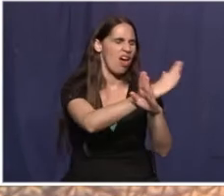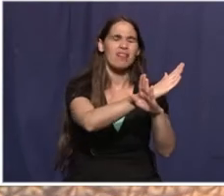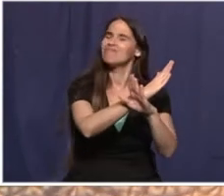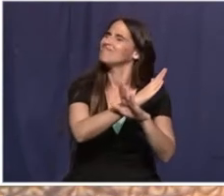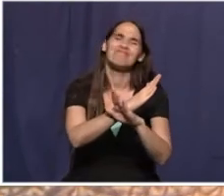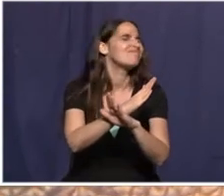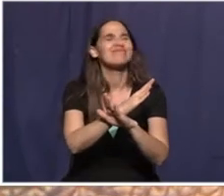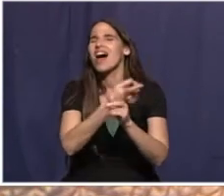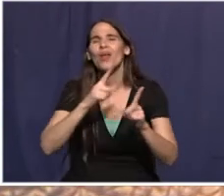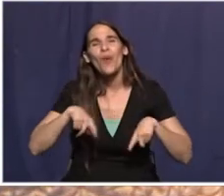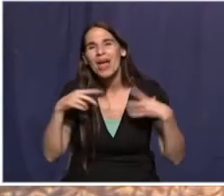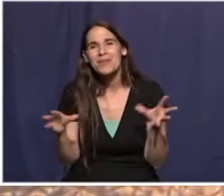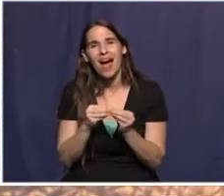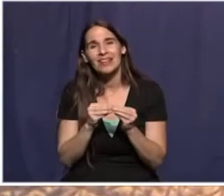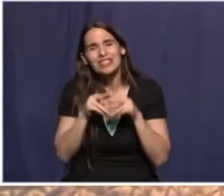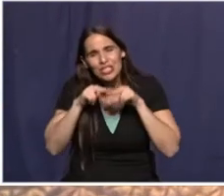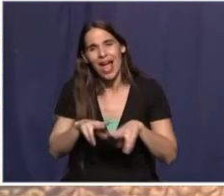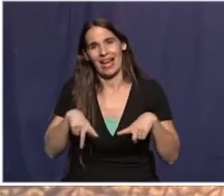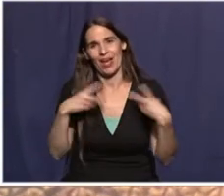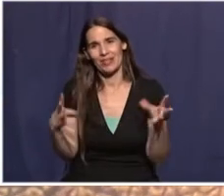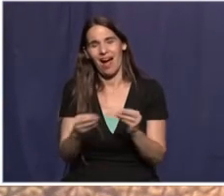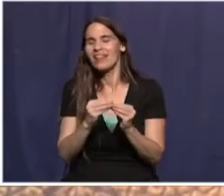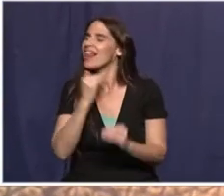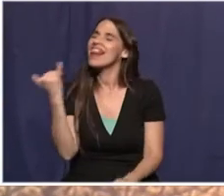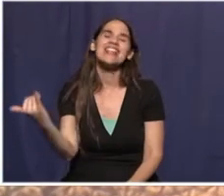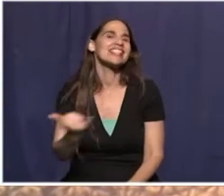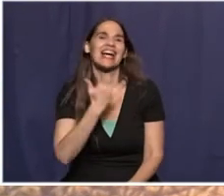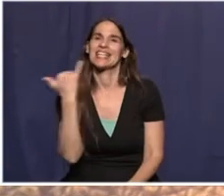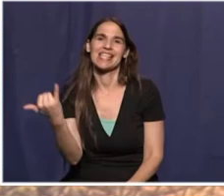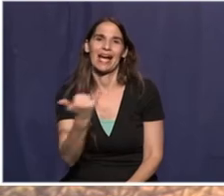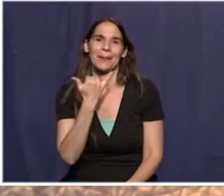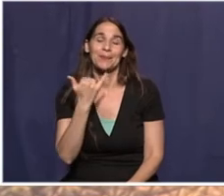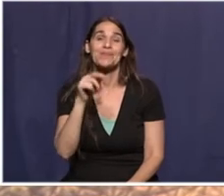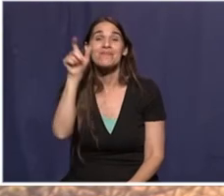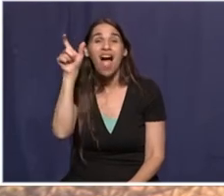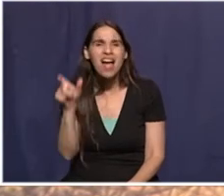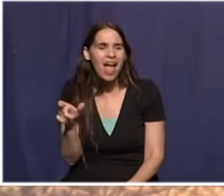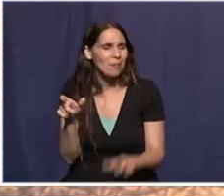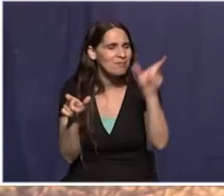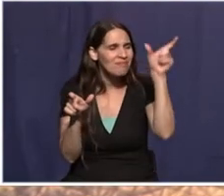חיים. יחד נשאר. לחיות יחד. לנצח נצחים. אדם לאדם זה אדם.